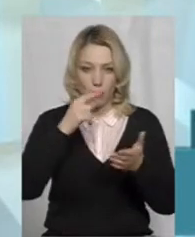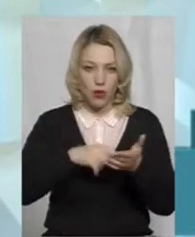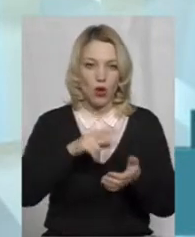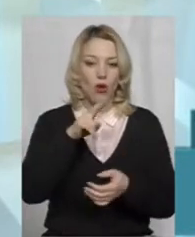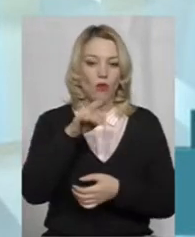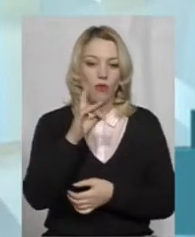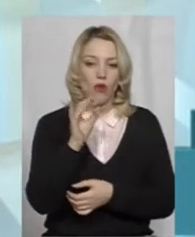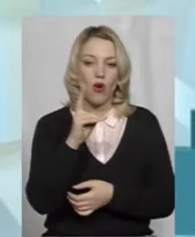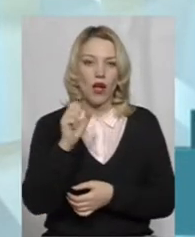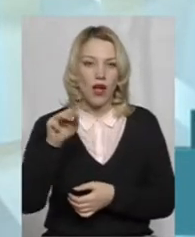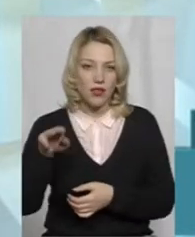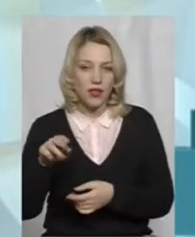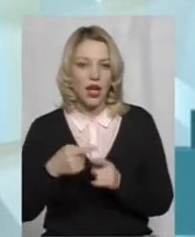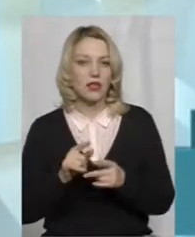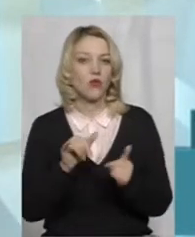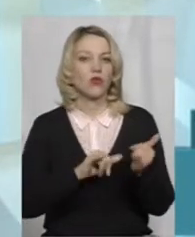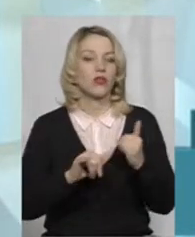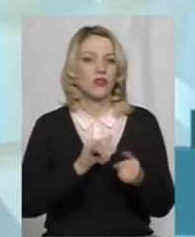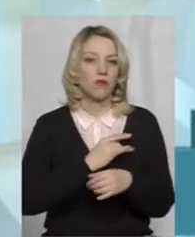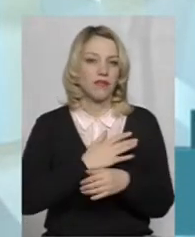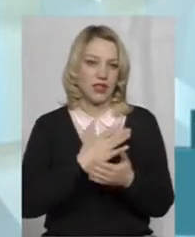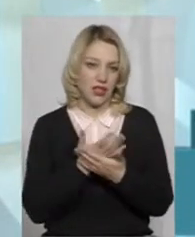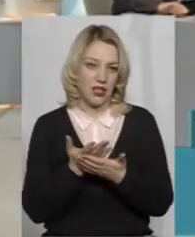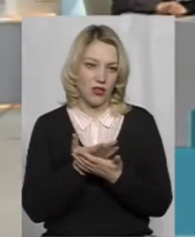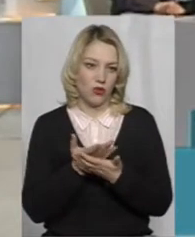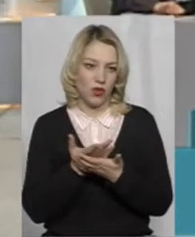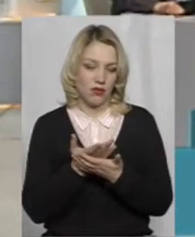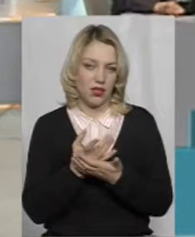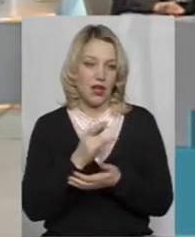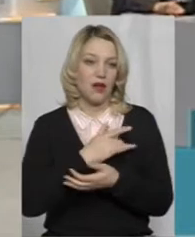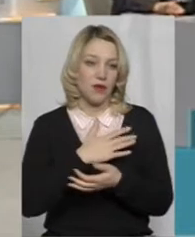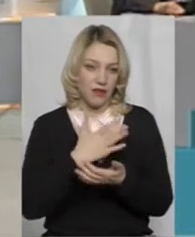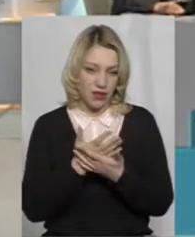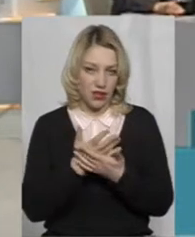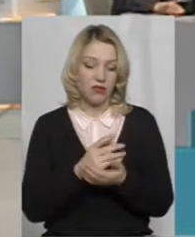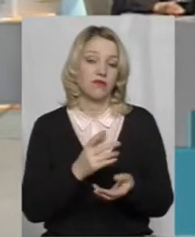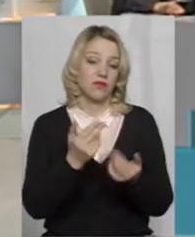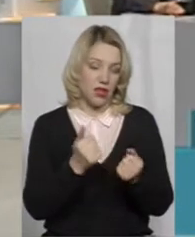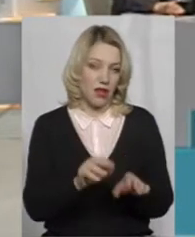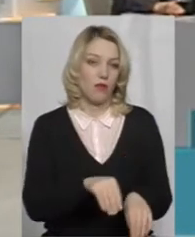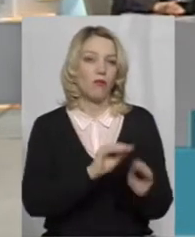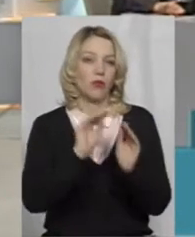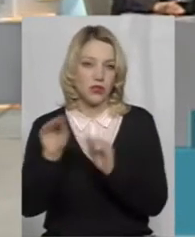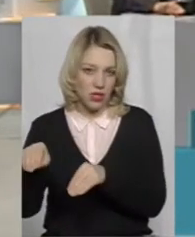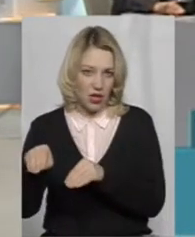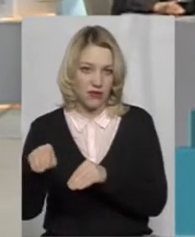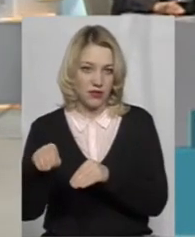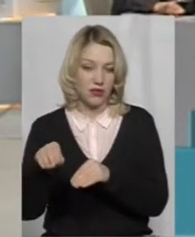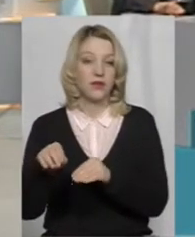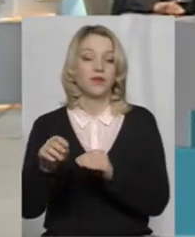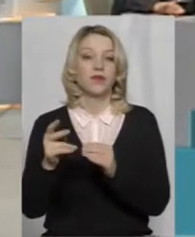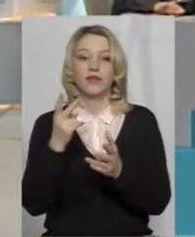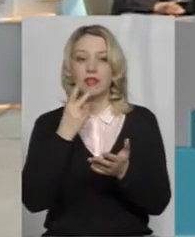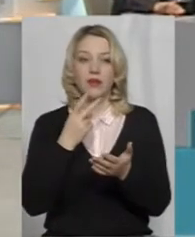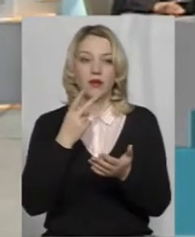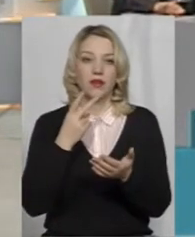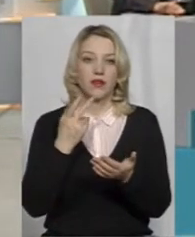прокат попадають в основному в приватний кінотеатр. Приватний кінотеатр, звісно, поставять якийсь